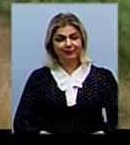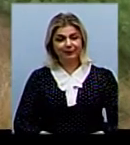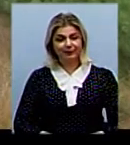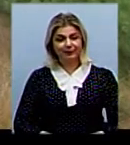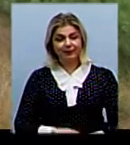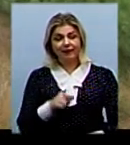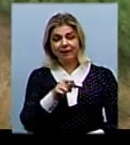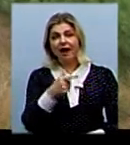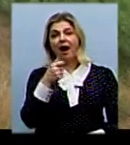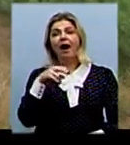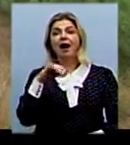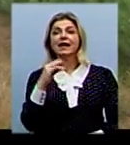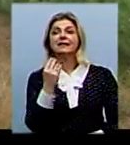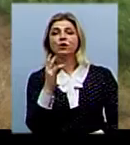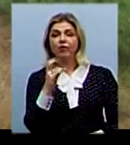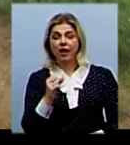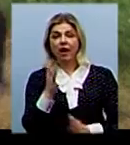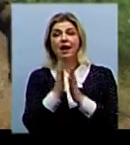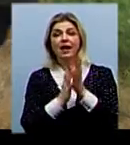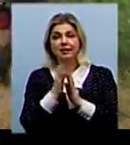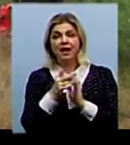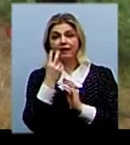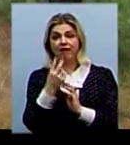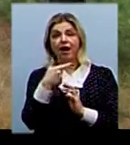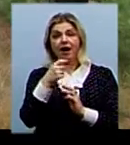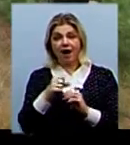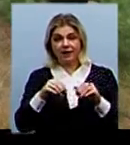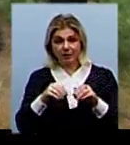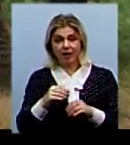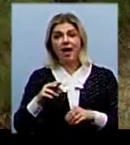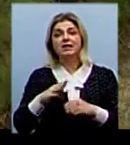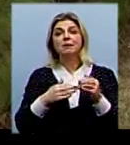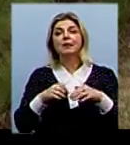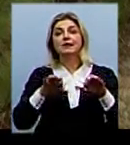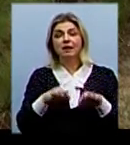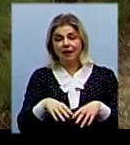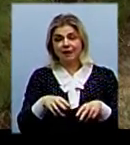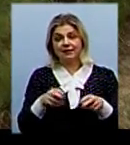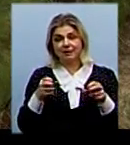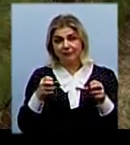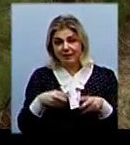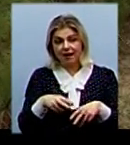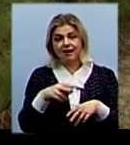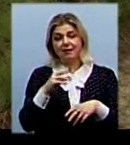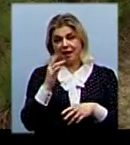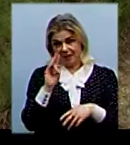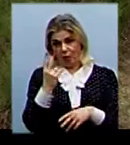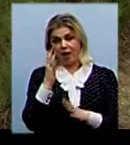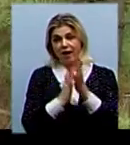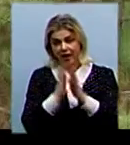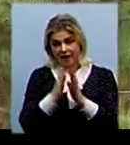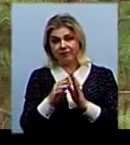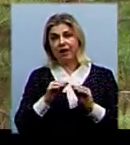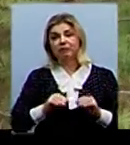Це Галицинівське лісове урочище. Тут, на 2 гектарах землі, фахівці Миколайського лісництва вирощують сосни для реалізації під Новий рік.